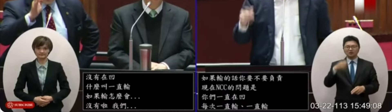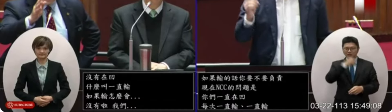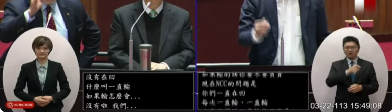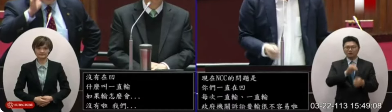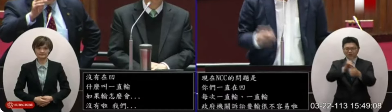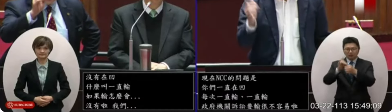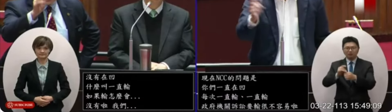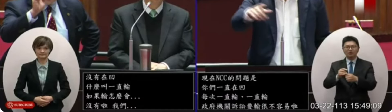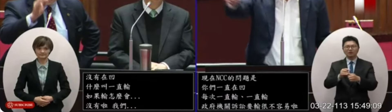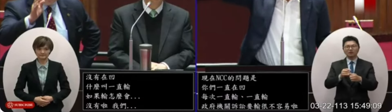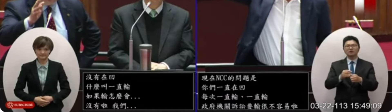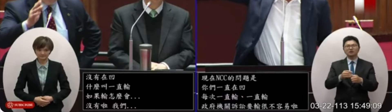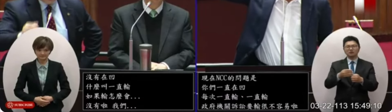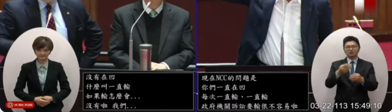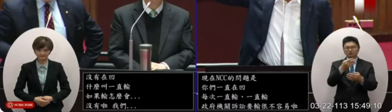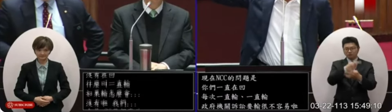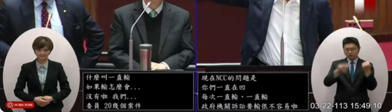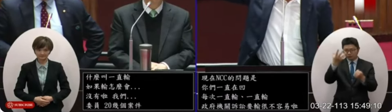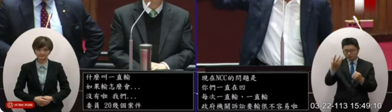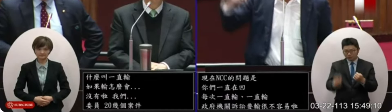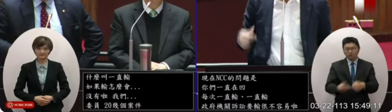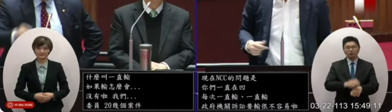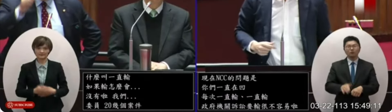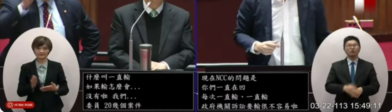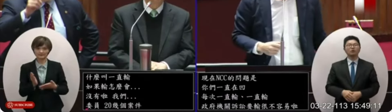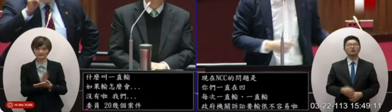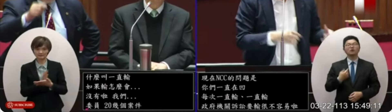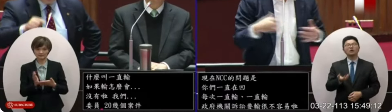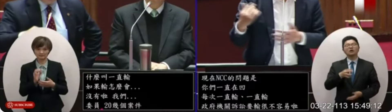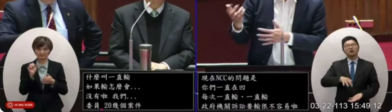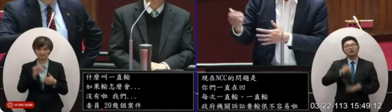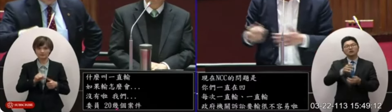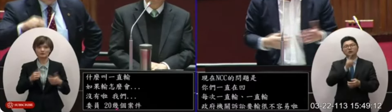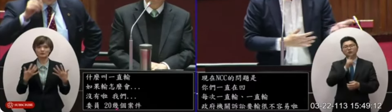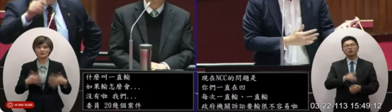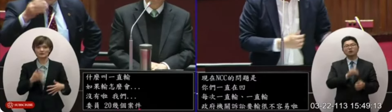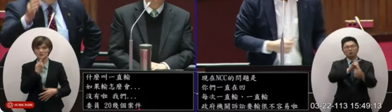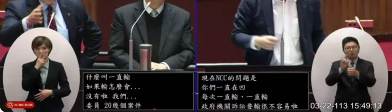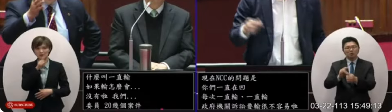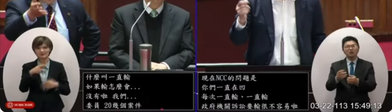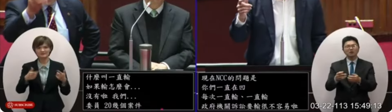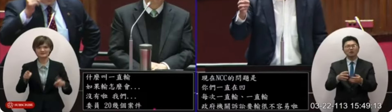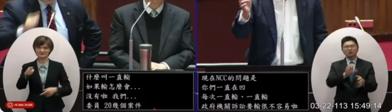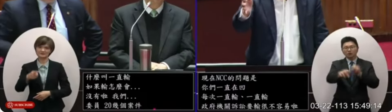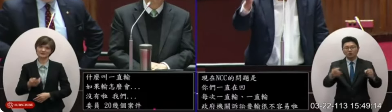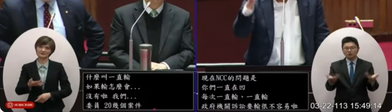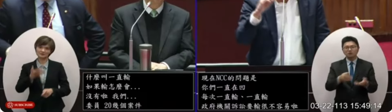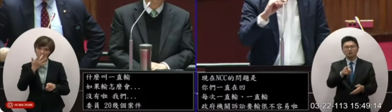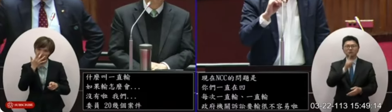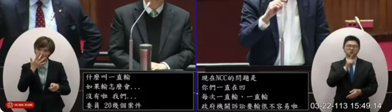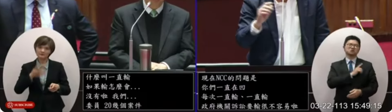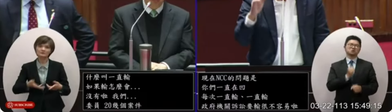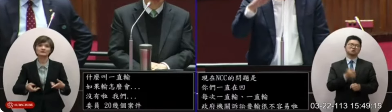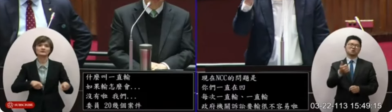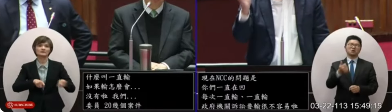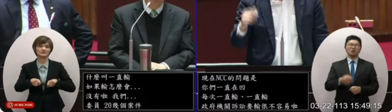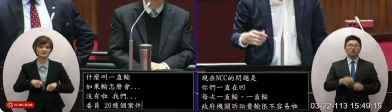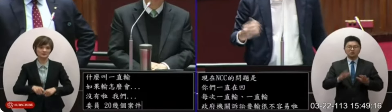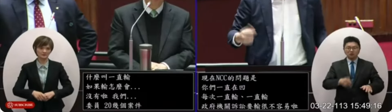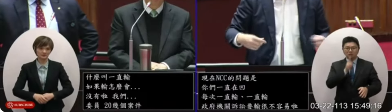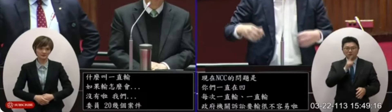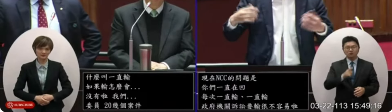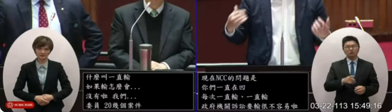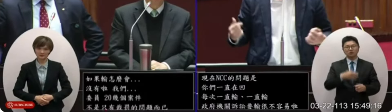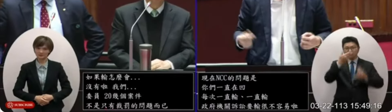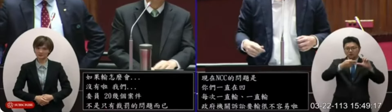很多啦不許換照不是只有裁罰的問題而已啦剛剛打炸的時候我們已經做很好然後講要關電視台的時候講